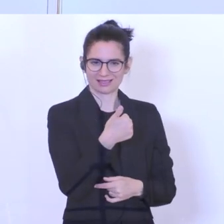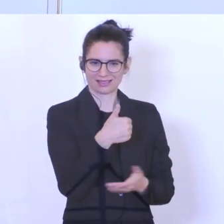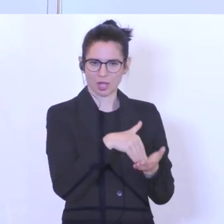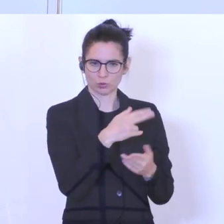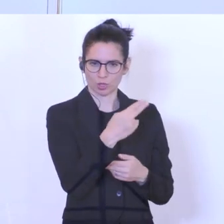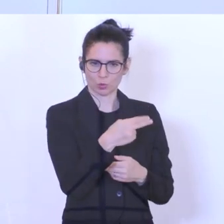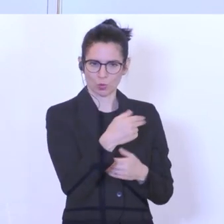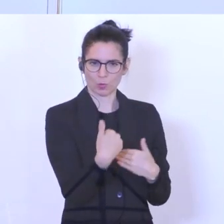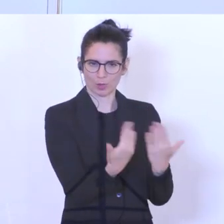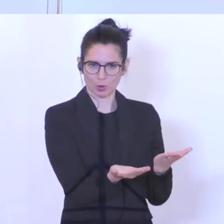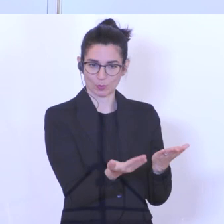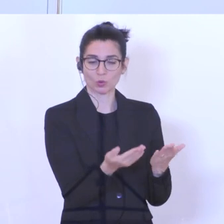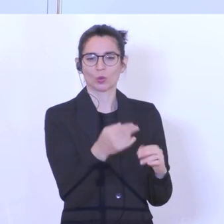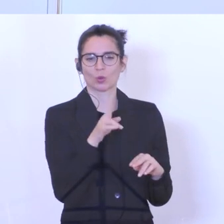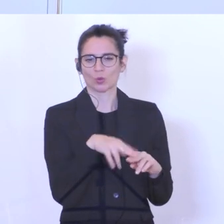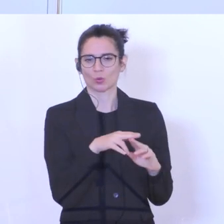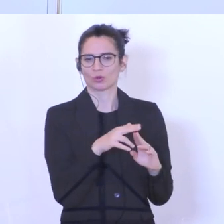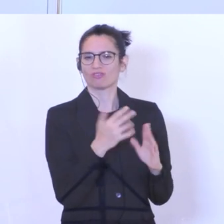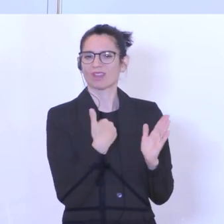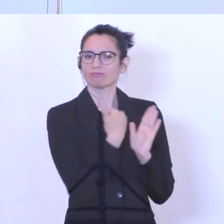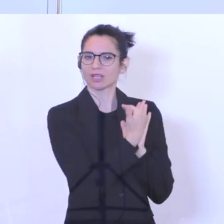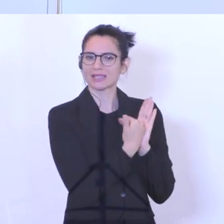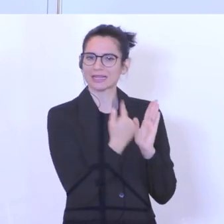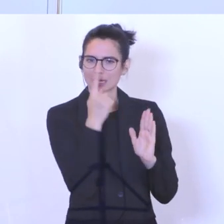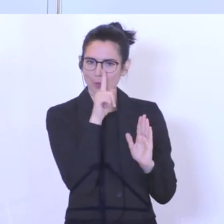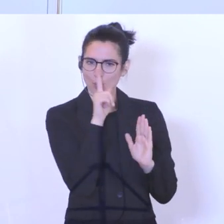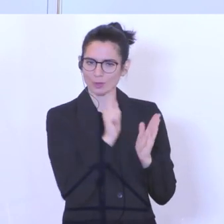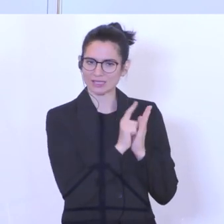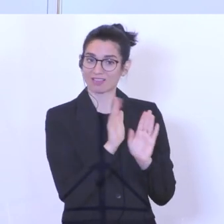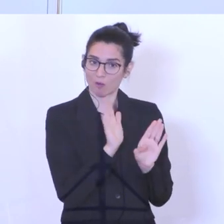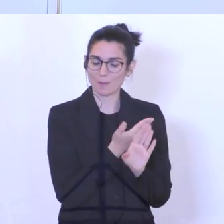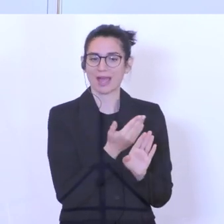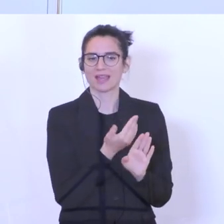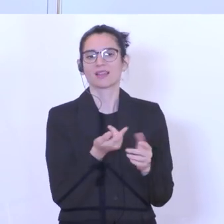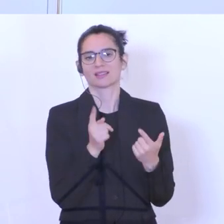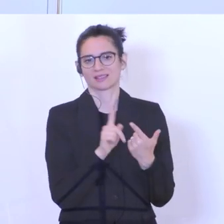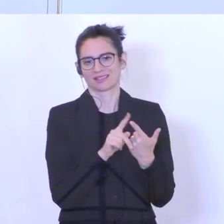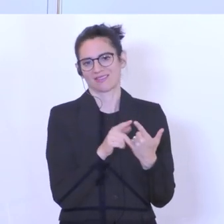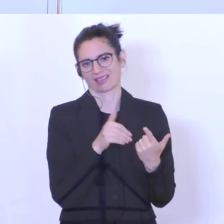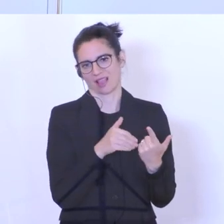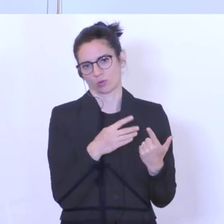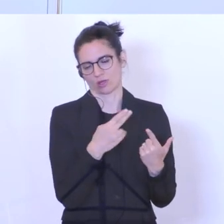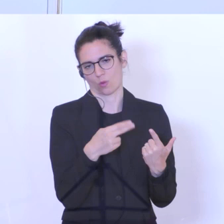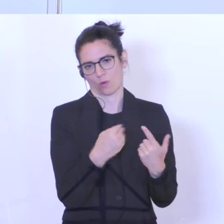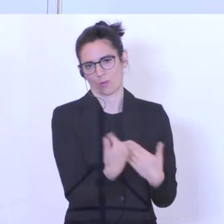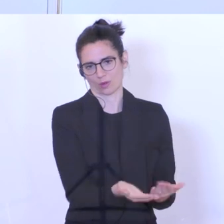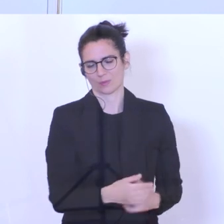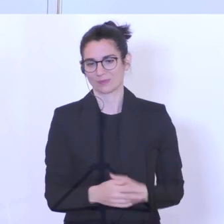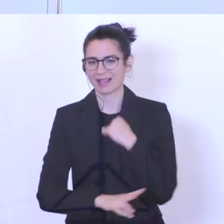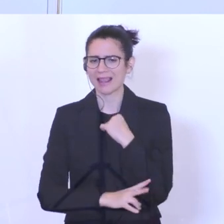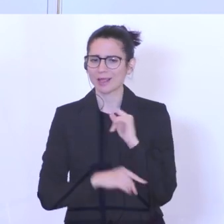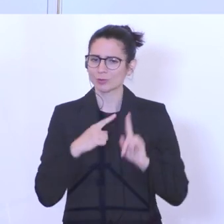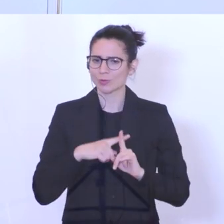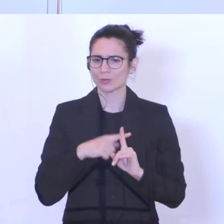nach Absolvierung der gesetzlichen Probezeit. Ab wann kann beantragt werden? Der Lehrlingsbonus steht allen